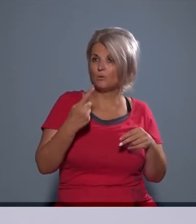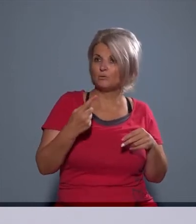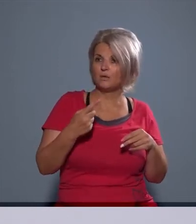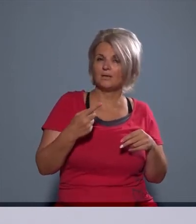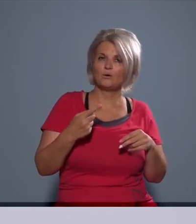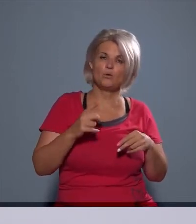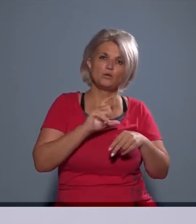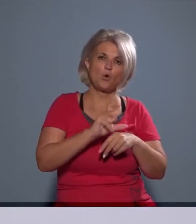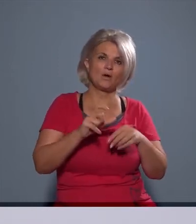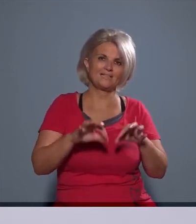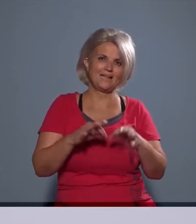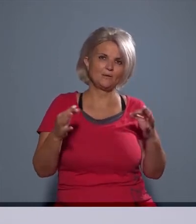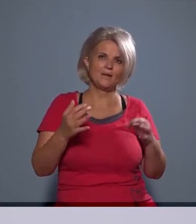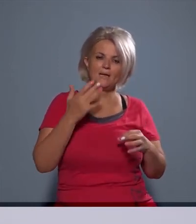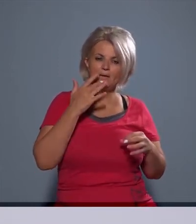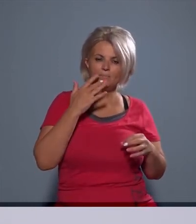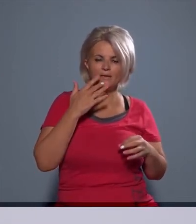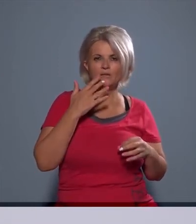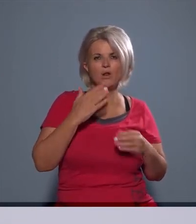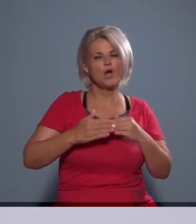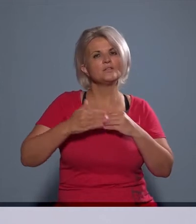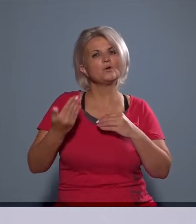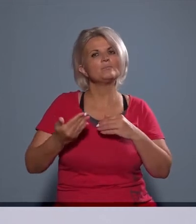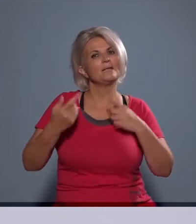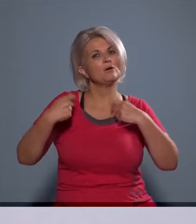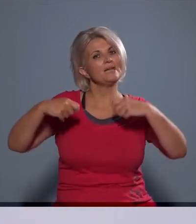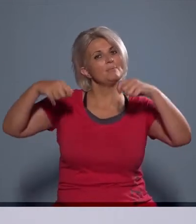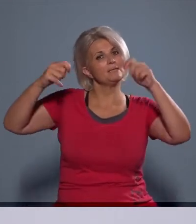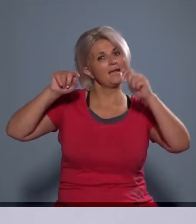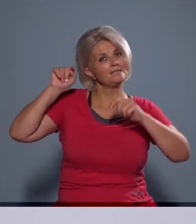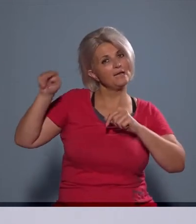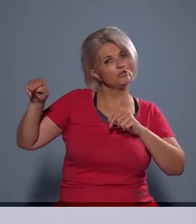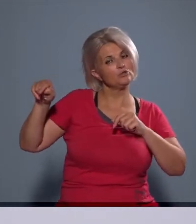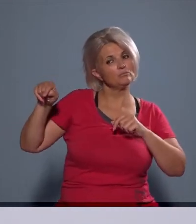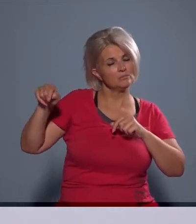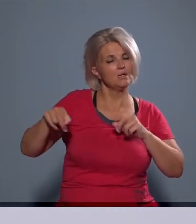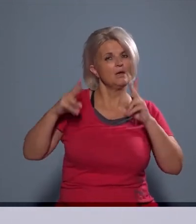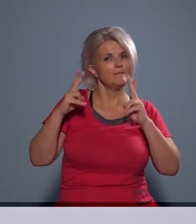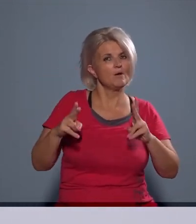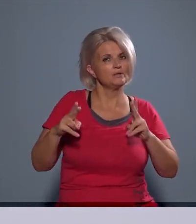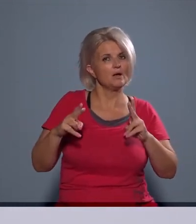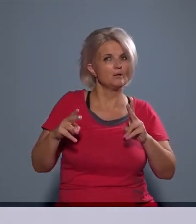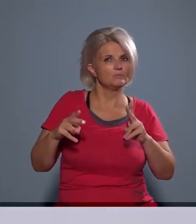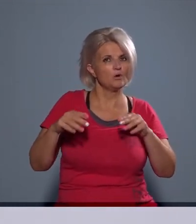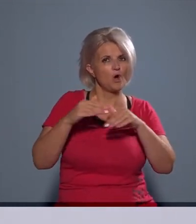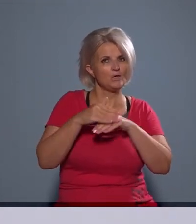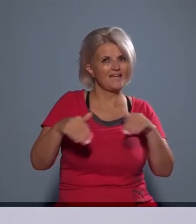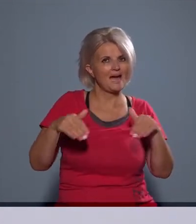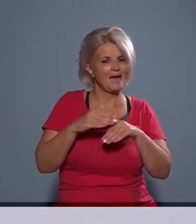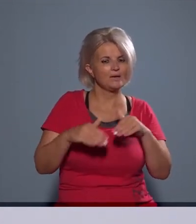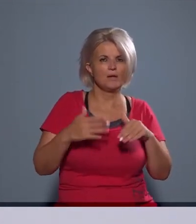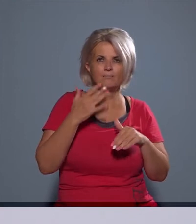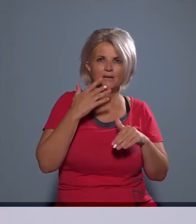hogy indokalatlanok. Tehát például, ha folyik a szomszédomban egy építkezés, annak is vannak ugyan bizonyos keretei, például a